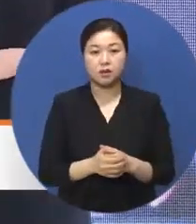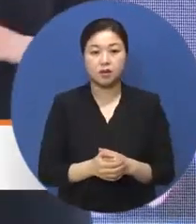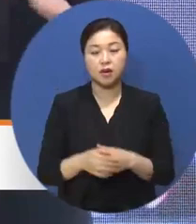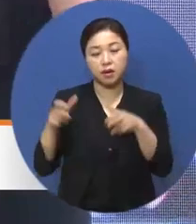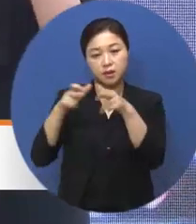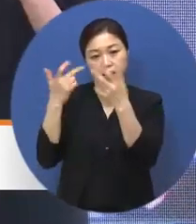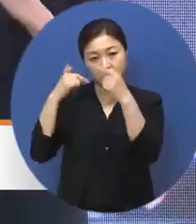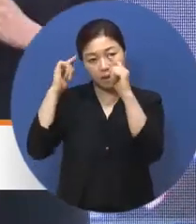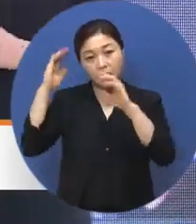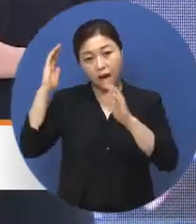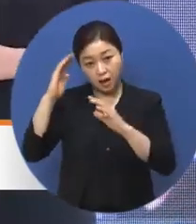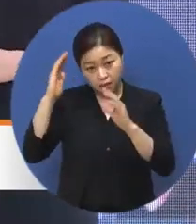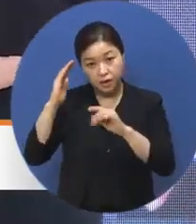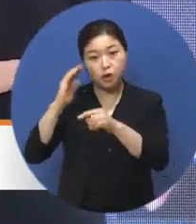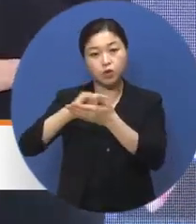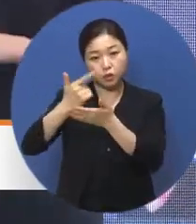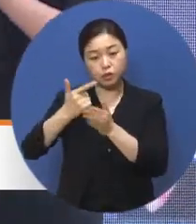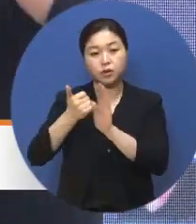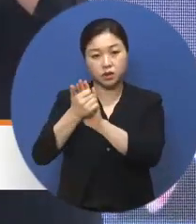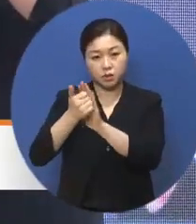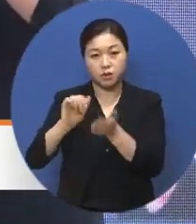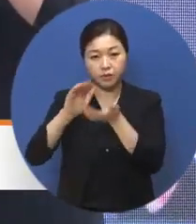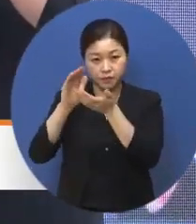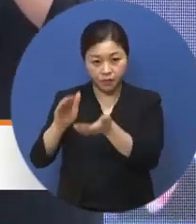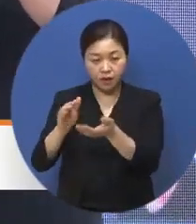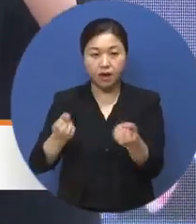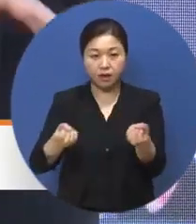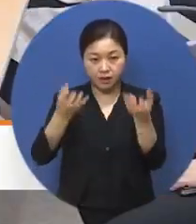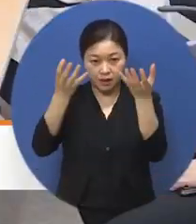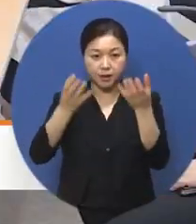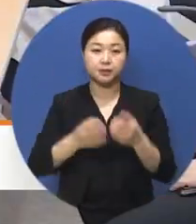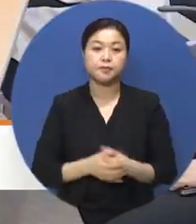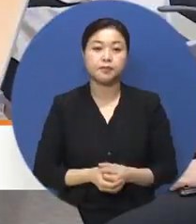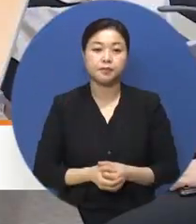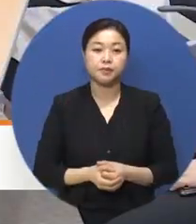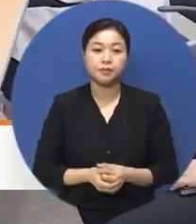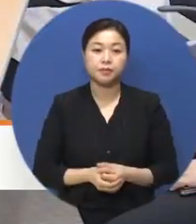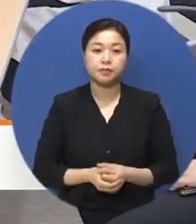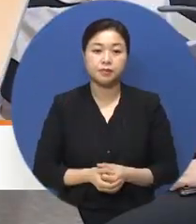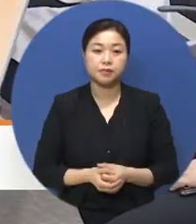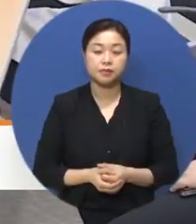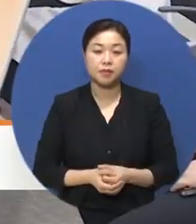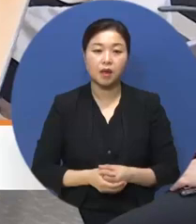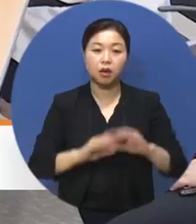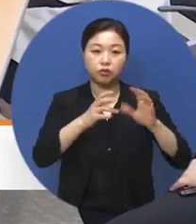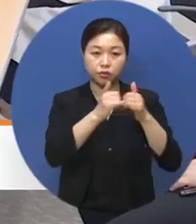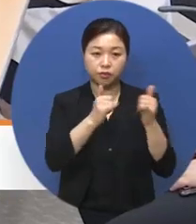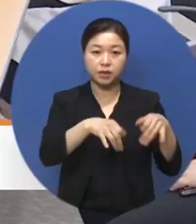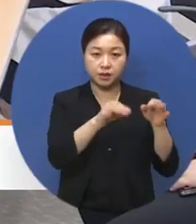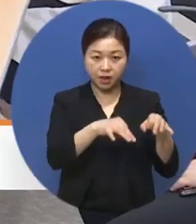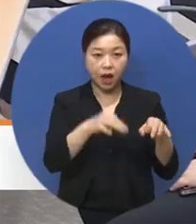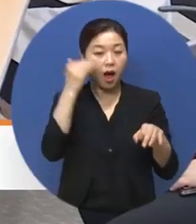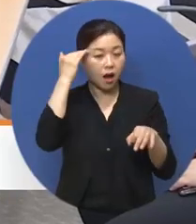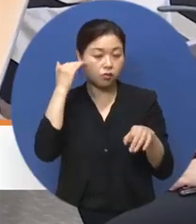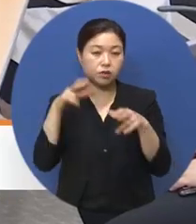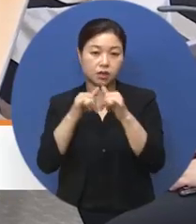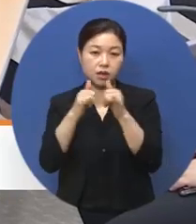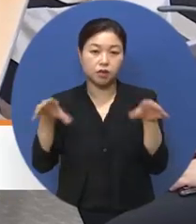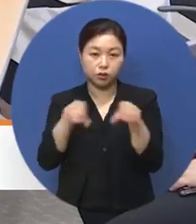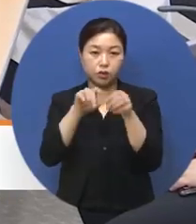장애 대학생 노트북 지원사업 전달식을 개최했습니다. KB국민은행과 한국장총은 지난